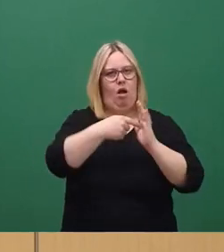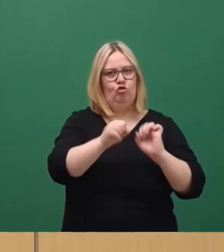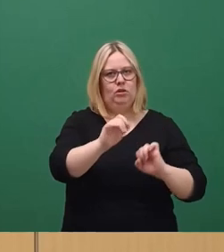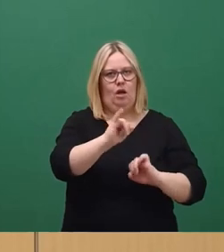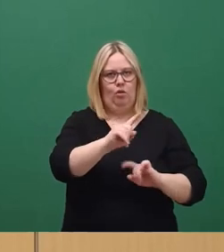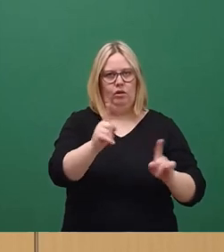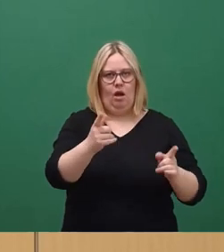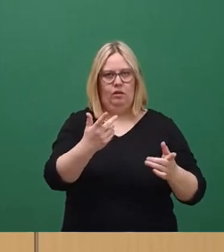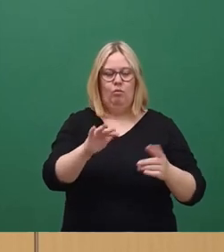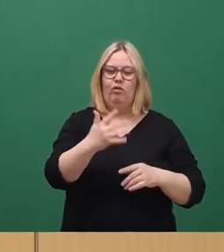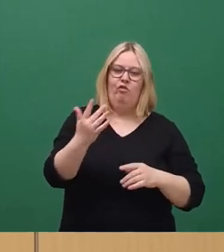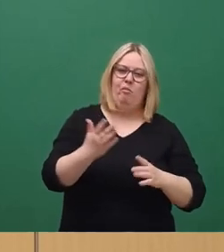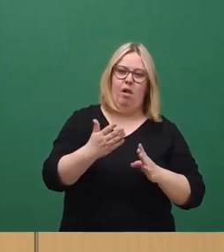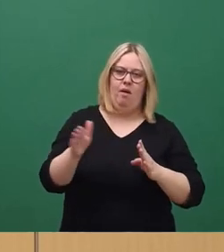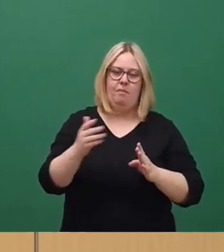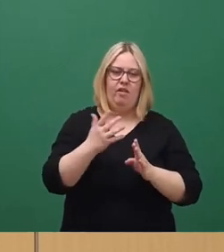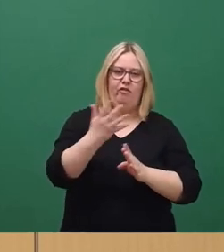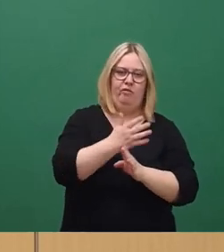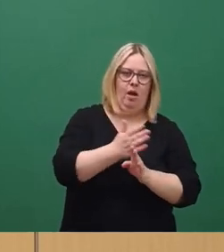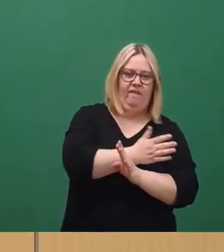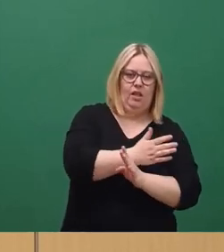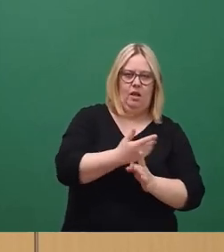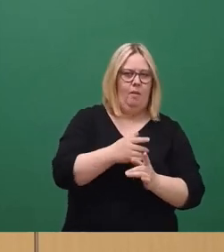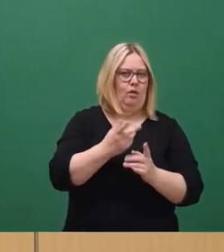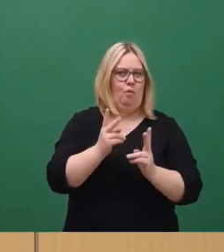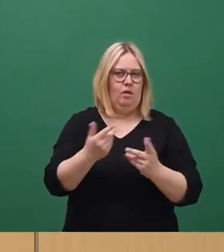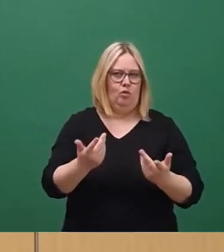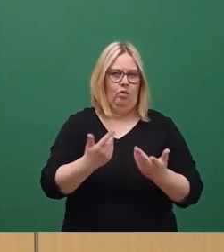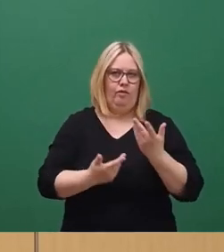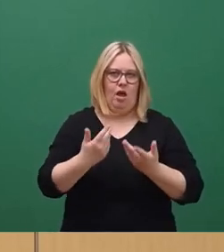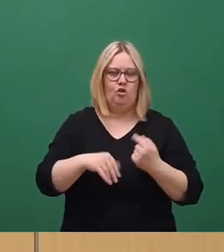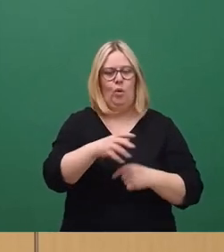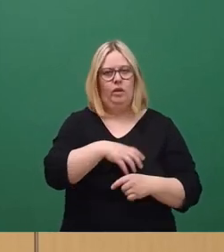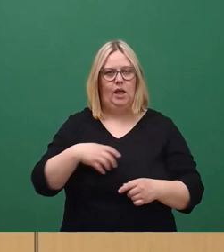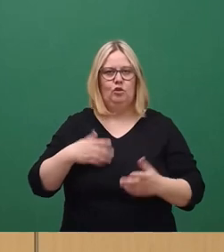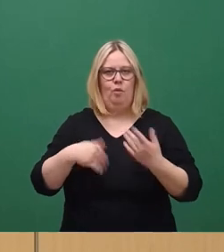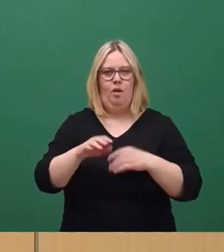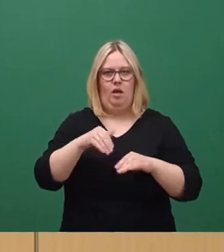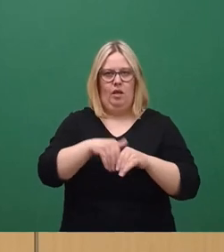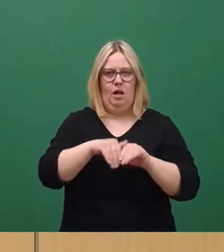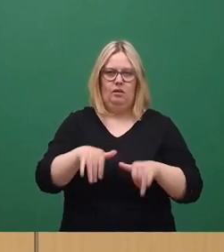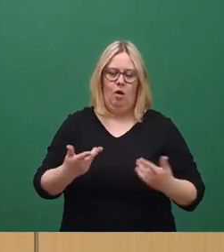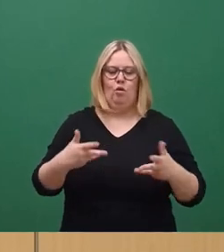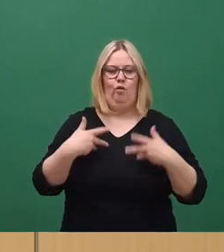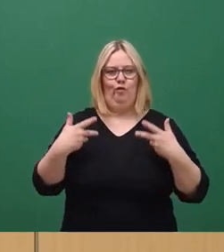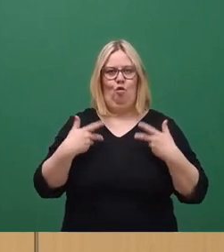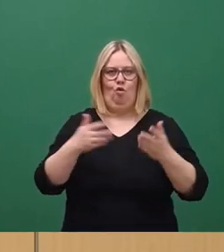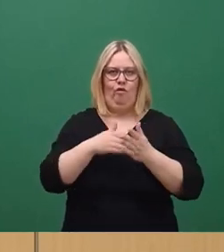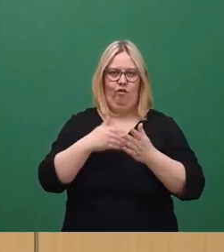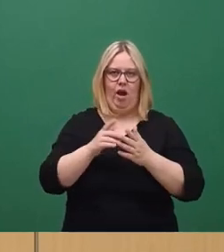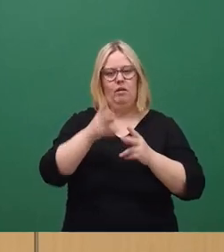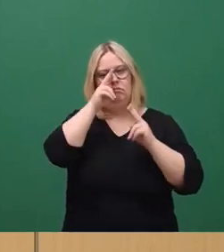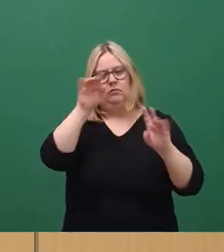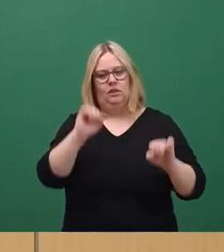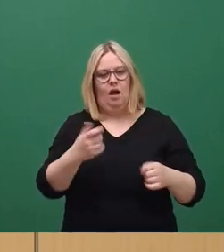mal fünf Jahre mehr, mal fünf Jahre weniger. Aber wir denken, dass da in Dresden noch mehr Substanz ist und freuen uns da auch, dass wir weiter achtsam mit unserem